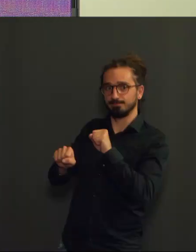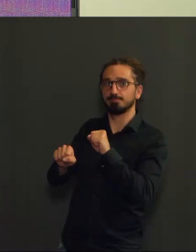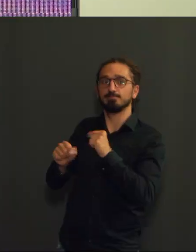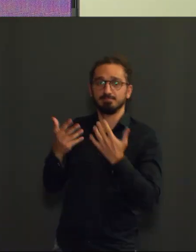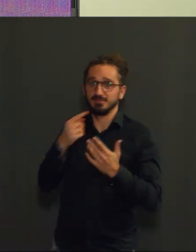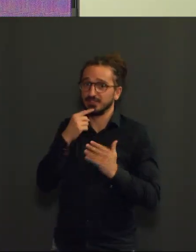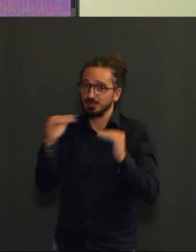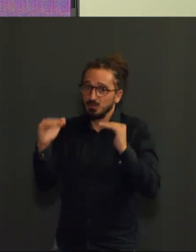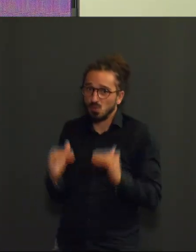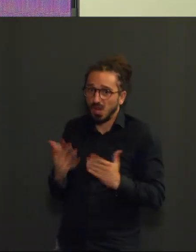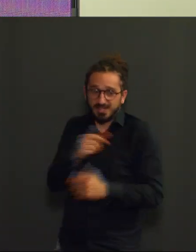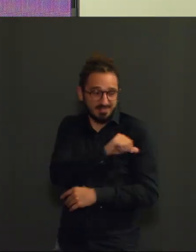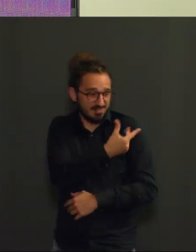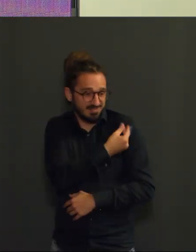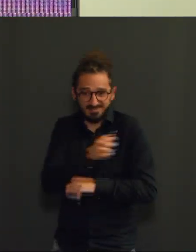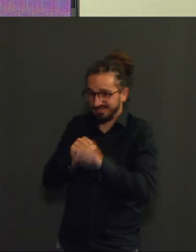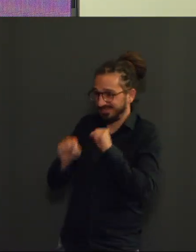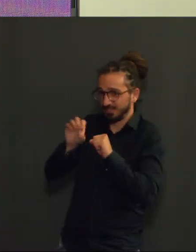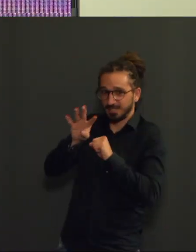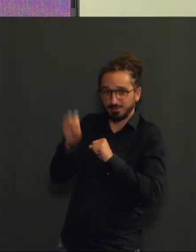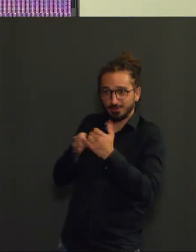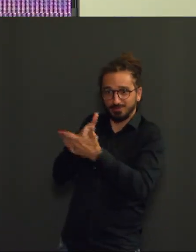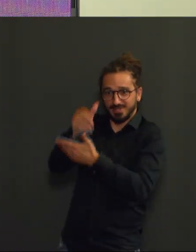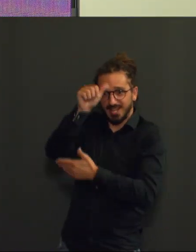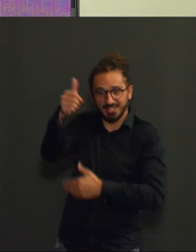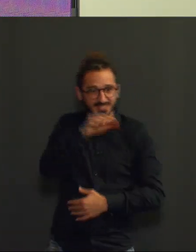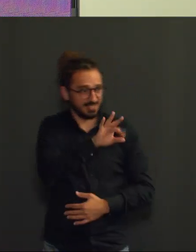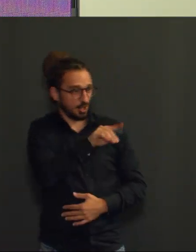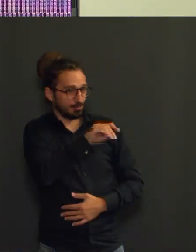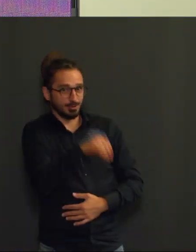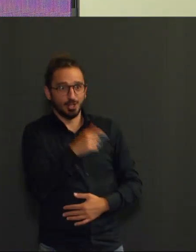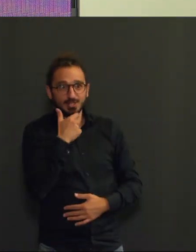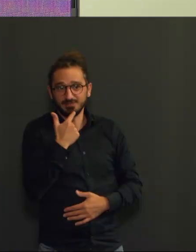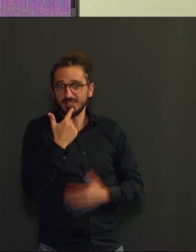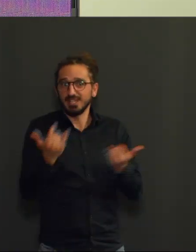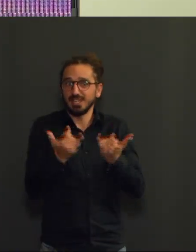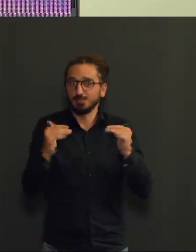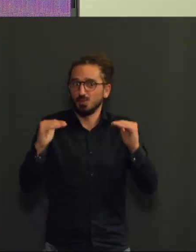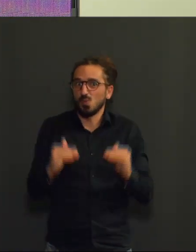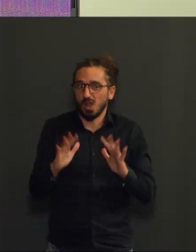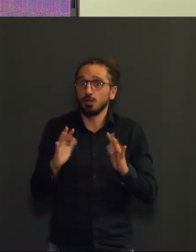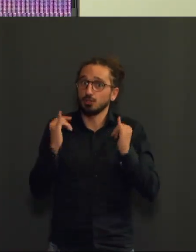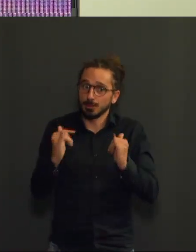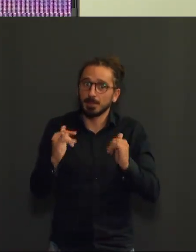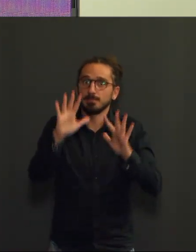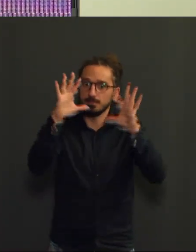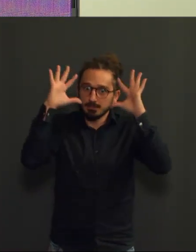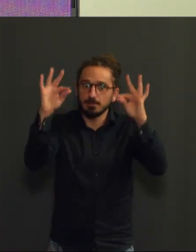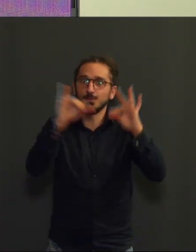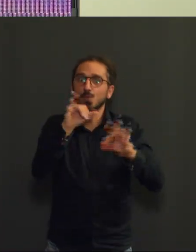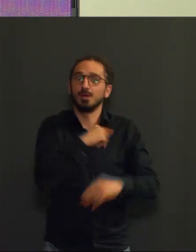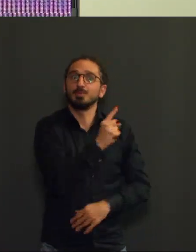vaccination à ces deux doses qui sont donc nécessaires, eh la protection est nettement meilleure. Elle va d'un bon 60% pour l'AstraZeneca